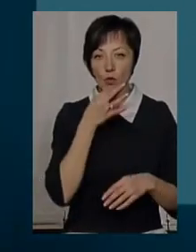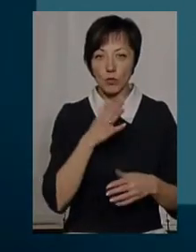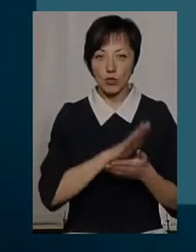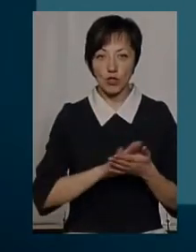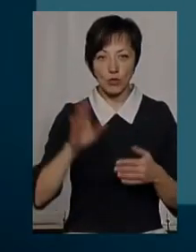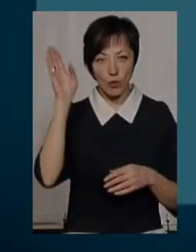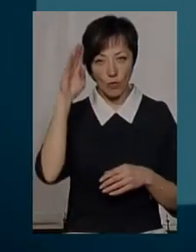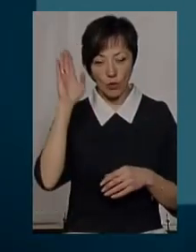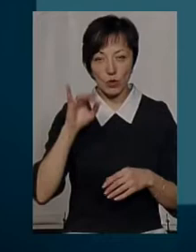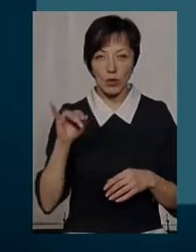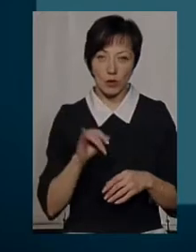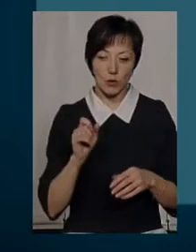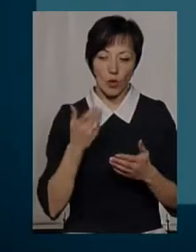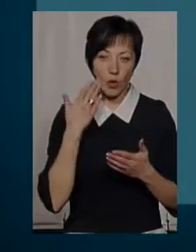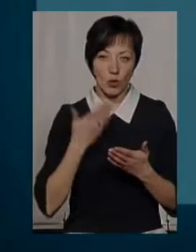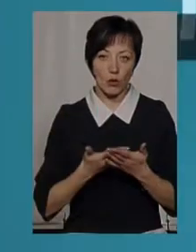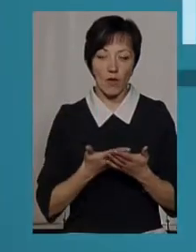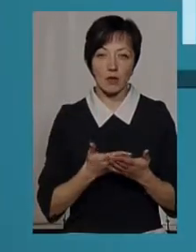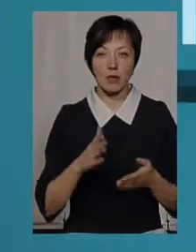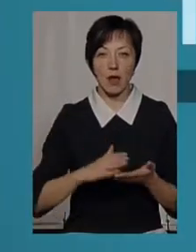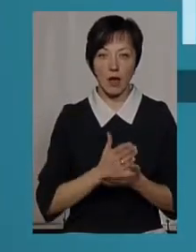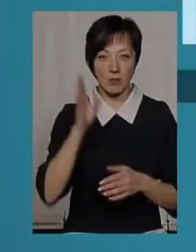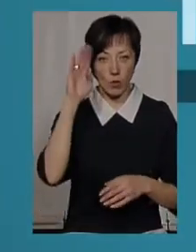і от по ньому можна орієнтуватися про якість нашої води.